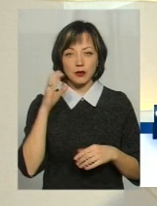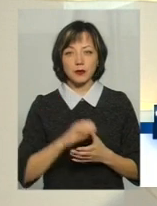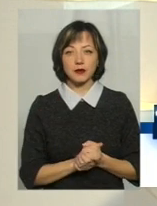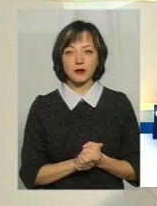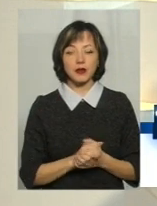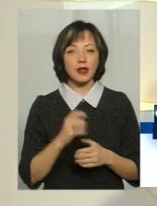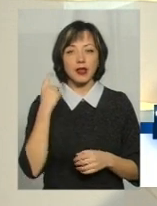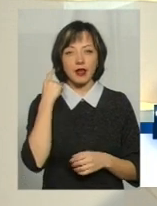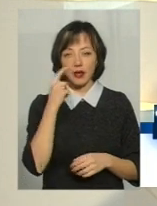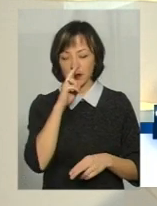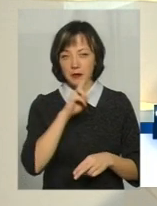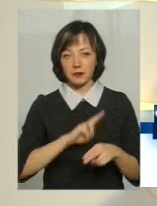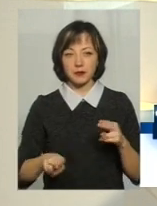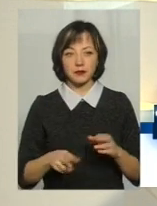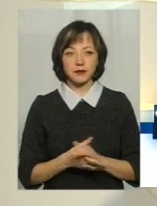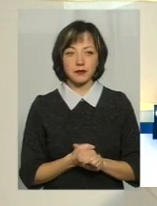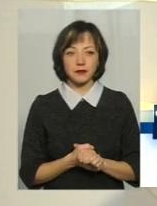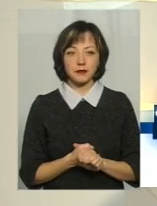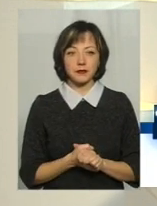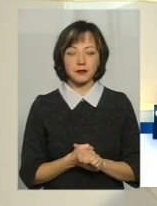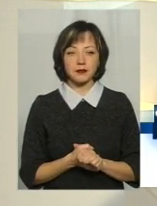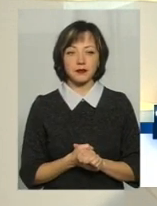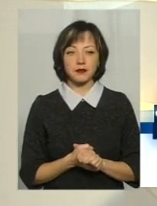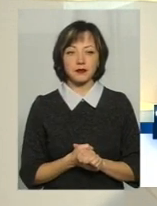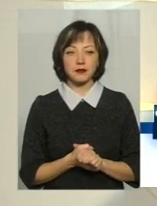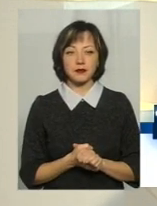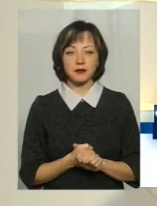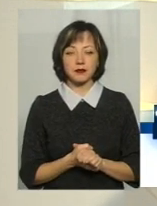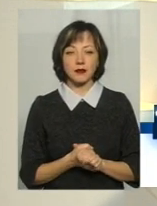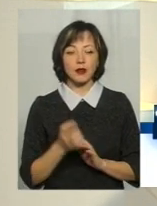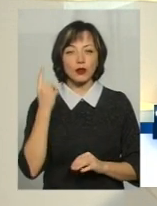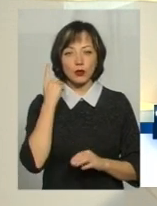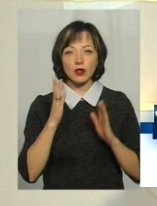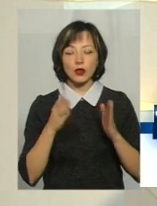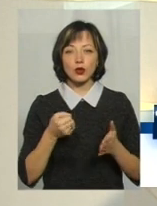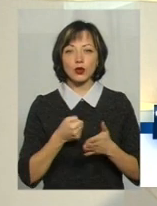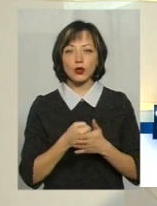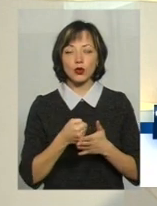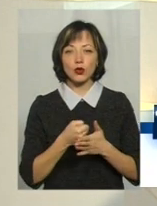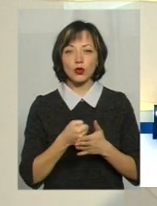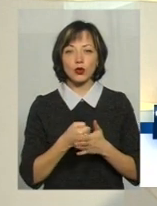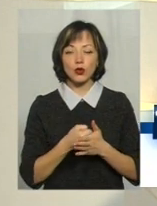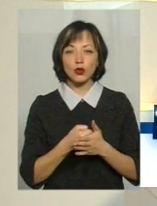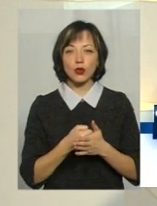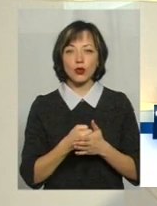Я б не послухала. Так, так, ми вас слухаємо, кажіть. Я чула, що тільки будуть допрацювати вони до першого січня.